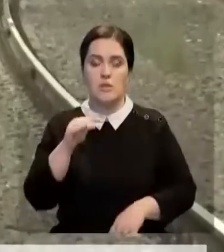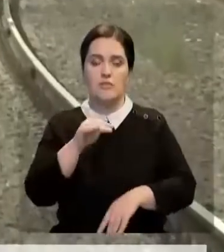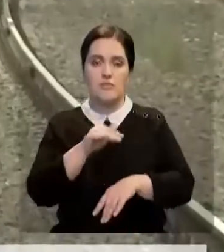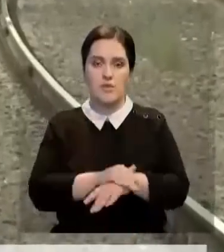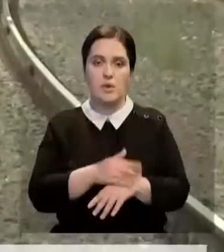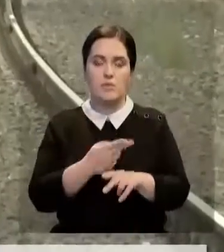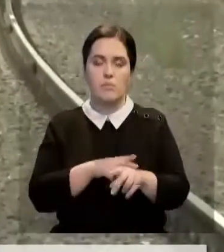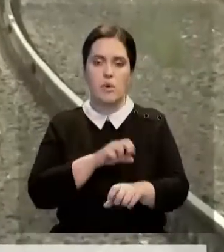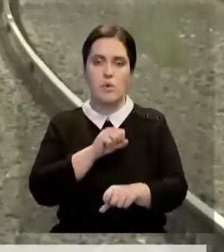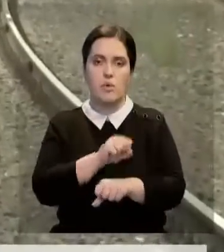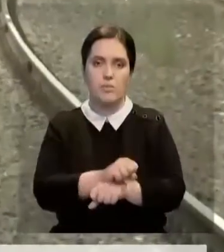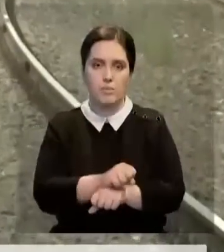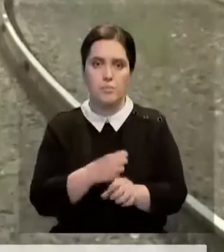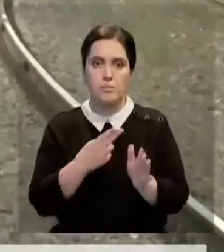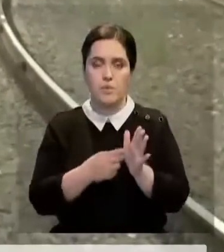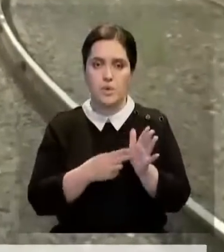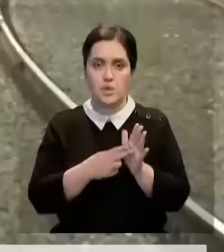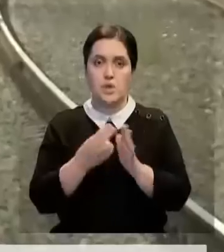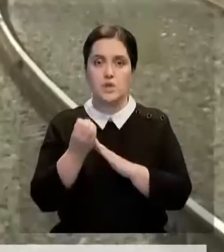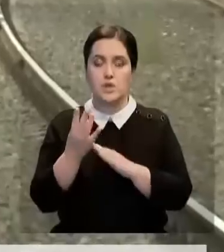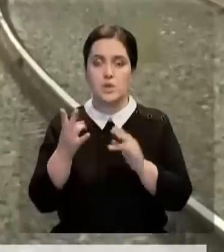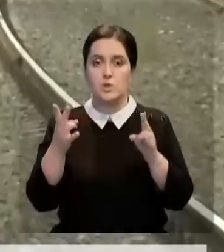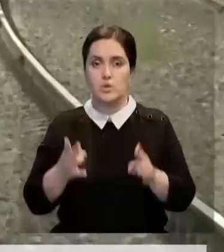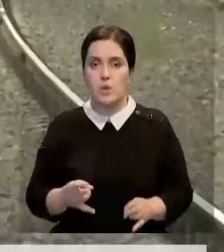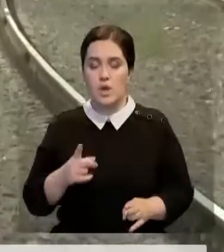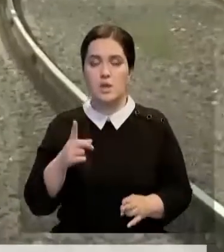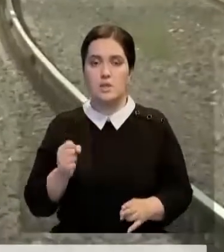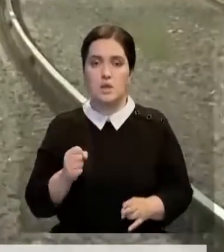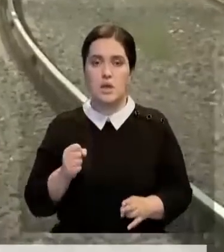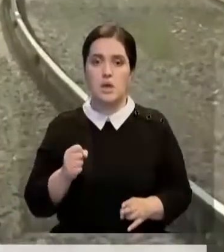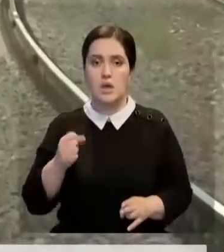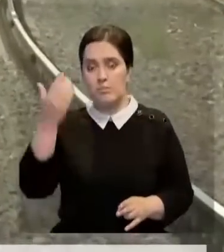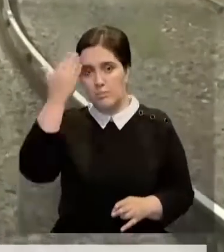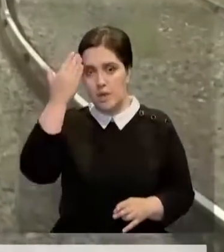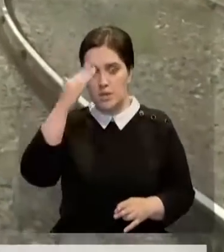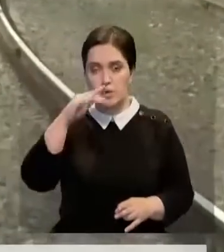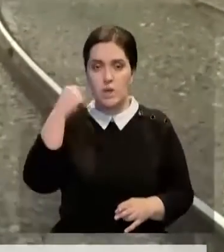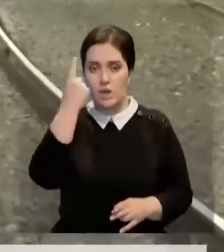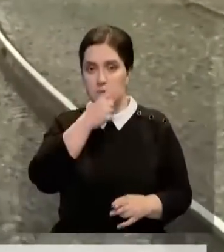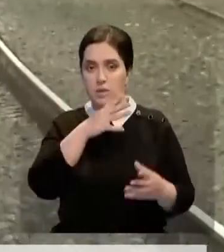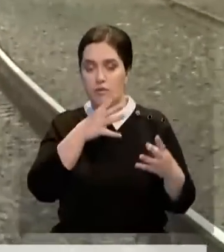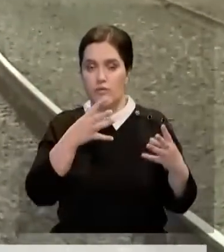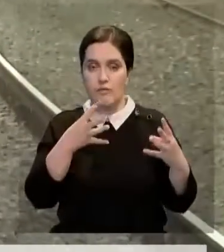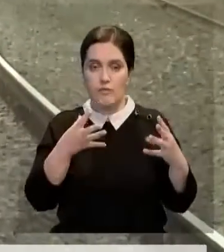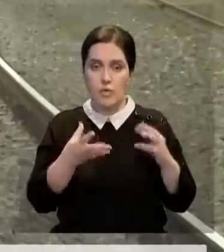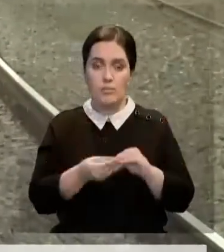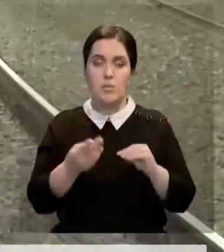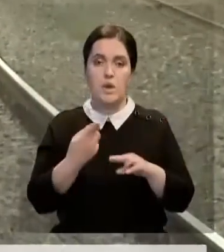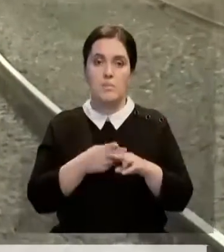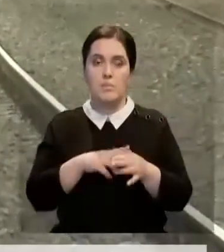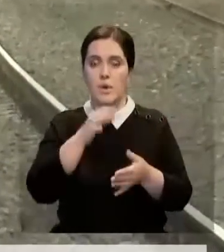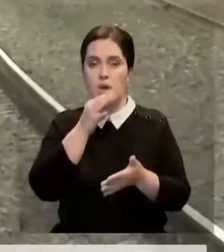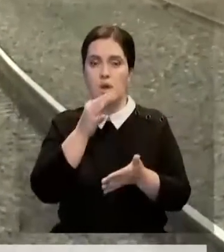экстренного торможения поездов. В 14 случаях из-за нахождения на рельсах посторонних лиц. В общей сложности к административной